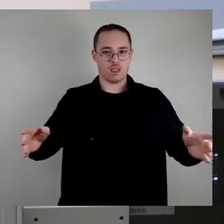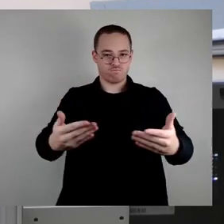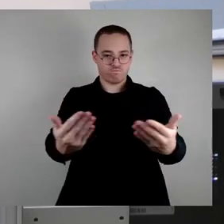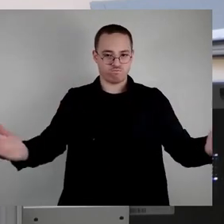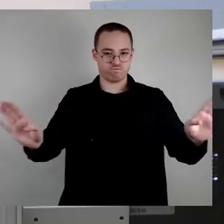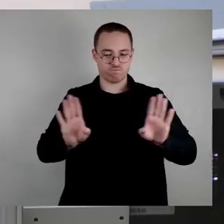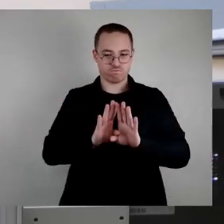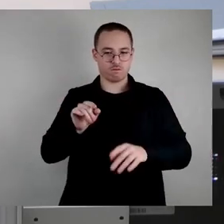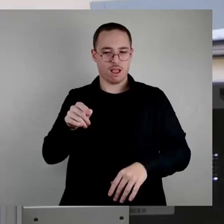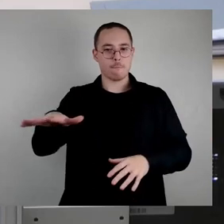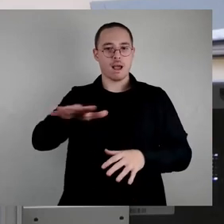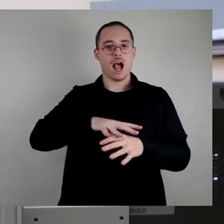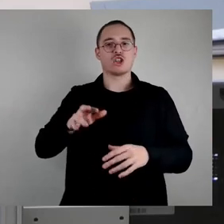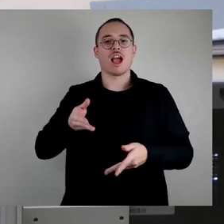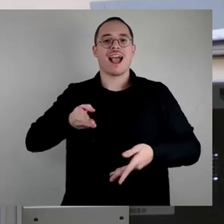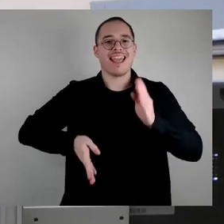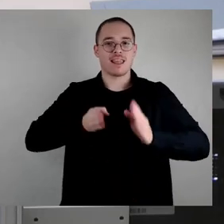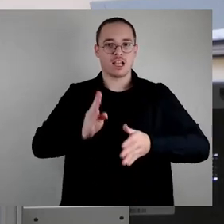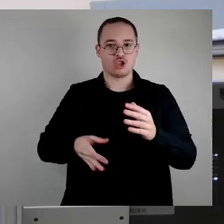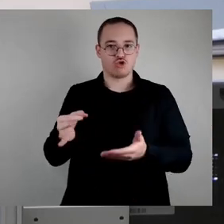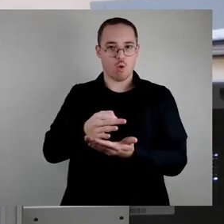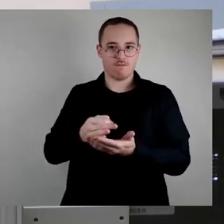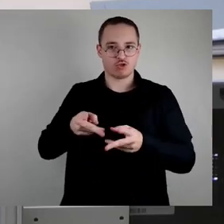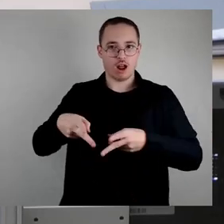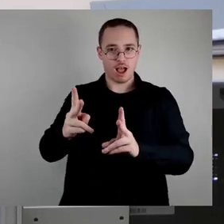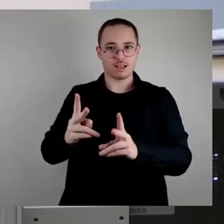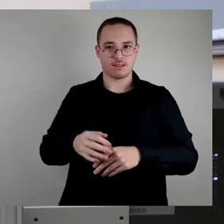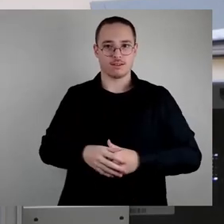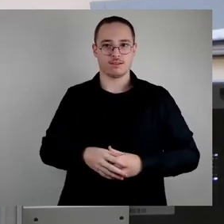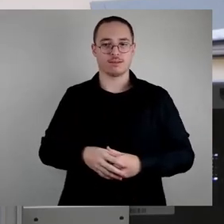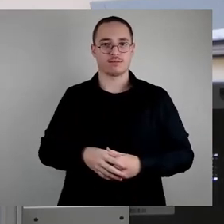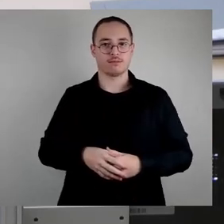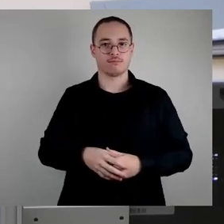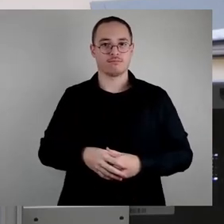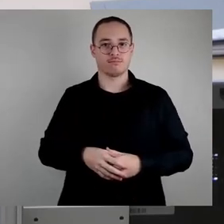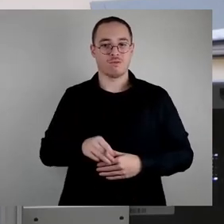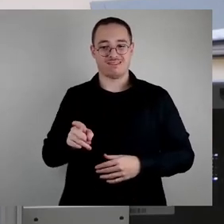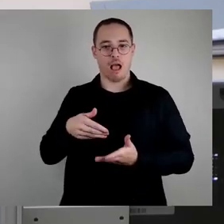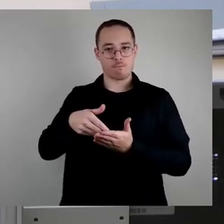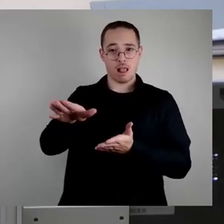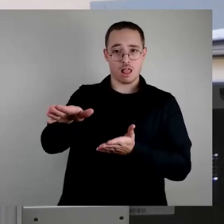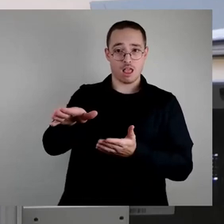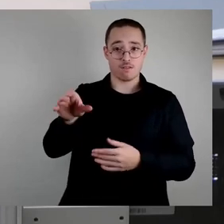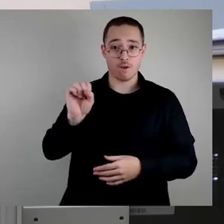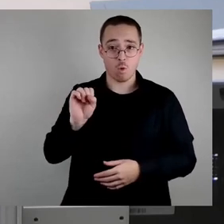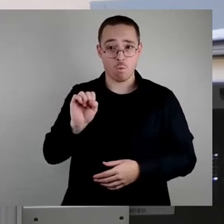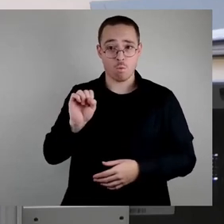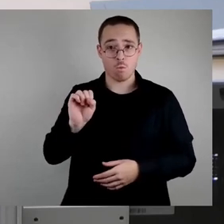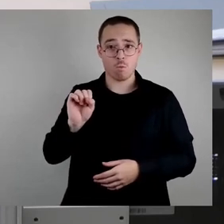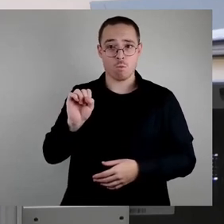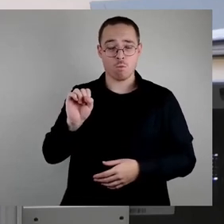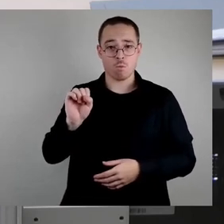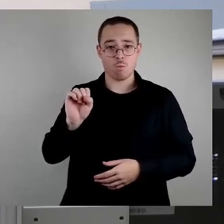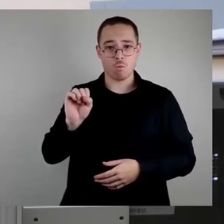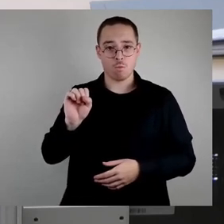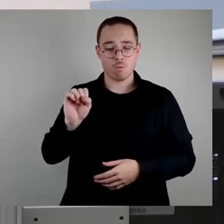wir haben also sozusagen das abgelehnt mit der Begründung, dass man